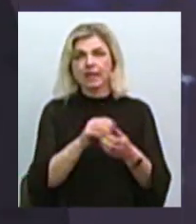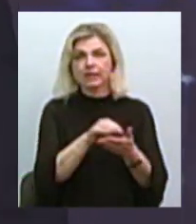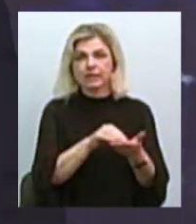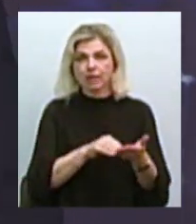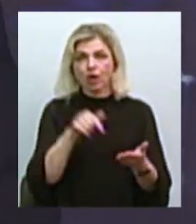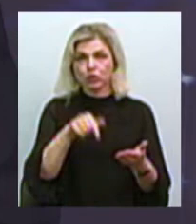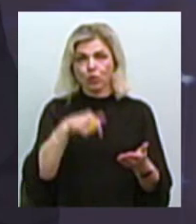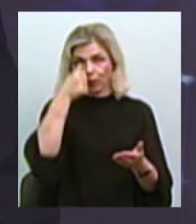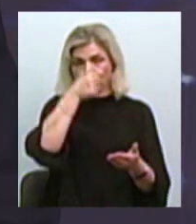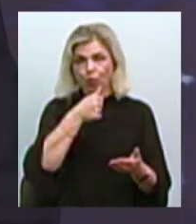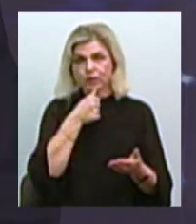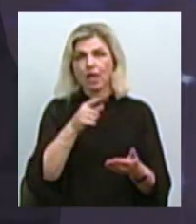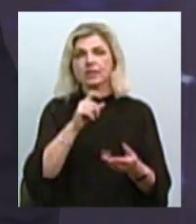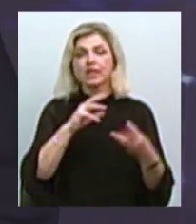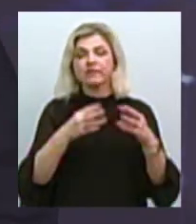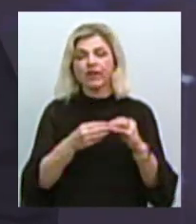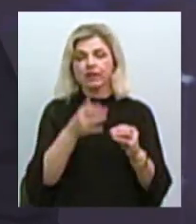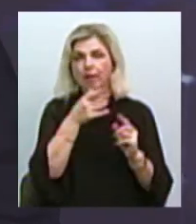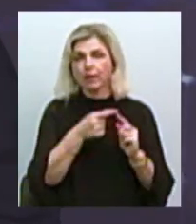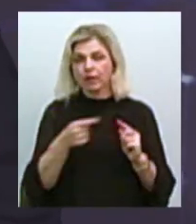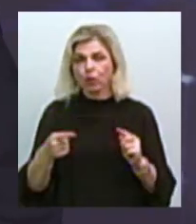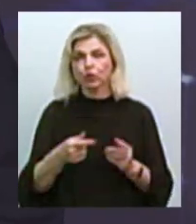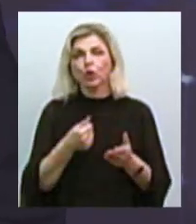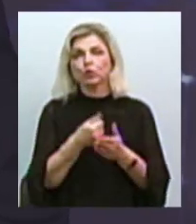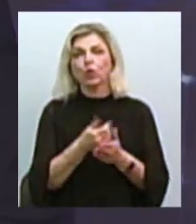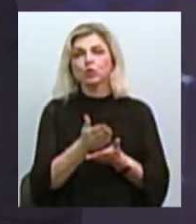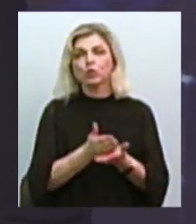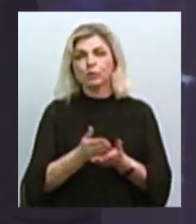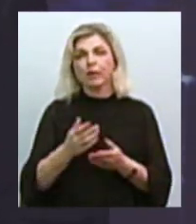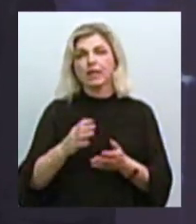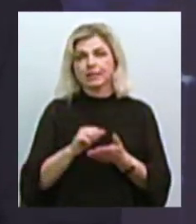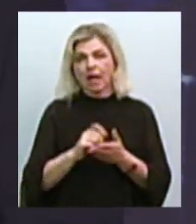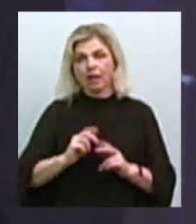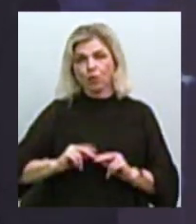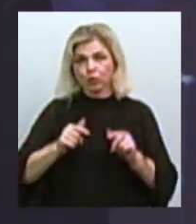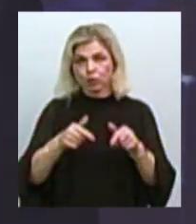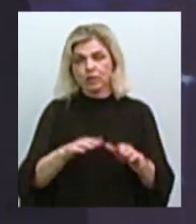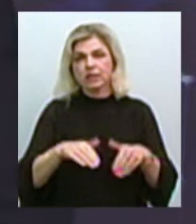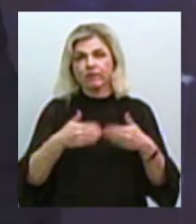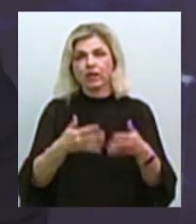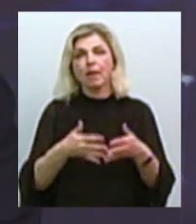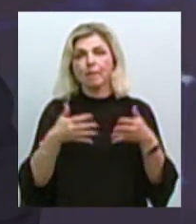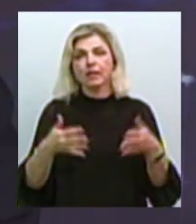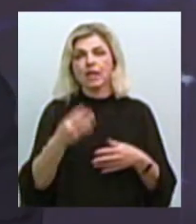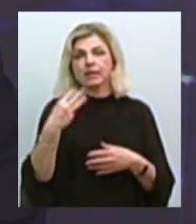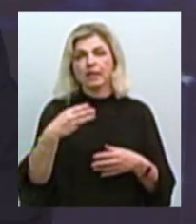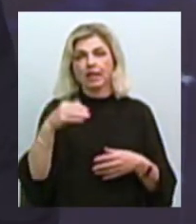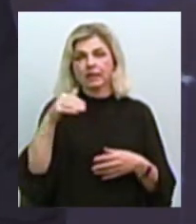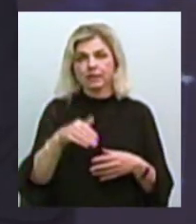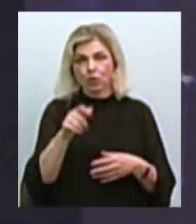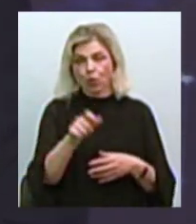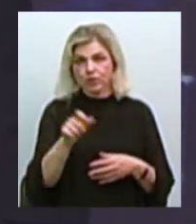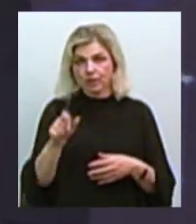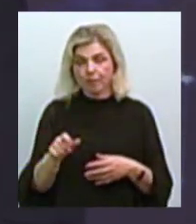цьому році по звітній період до служби зайнятості по Миколаївській області звернулося більше 30 тисяч осіб,